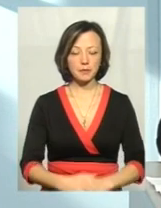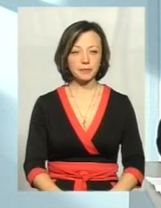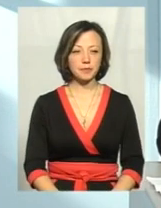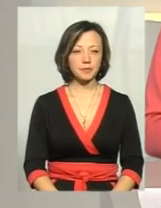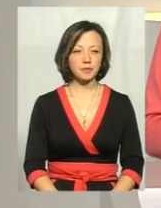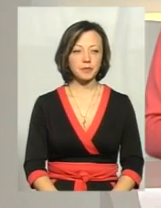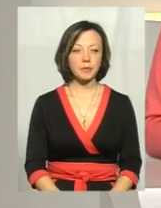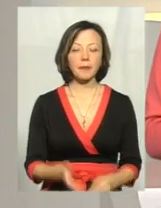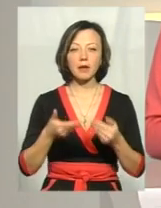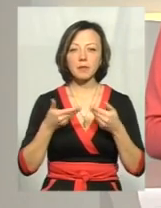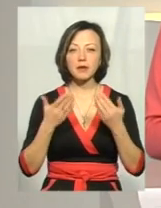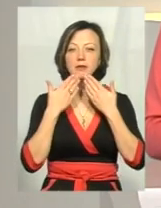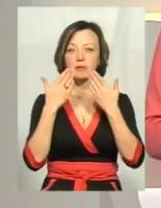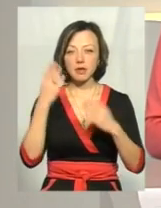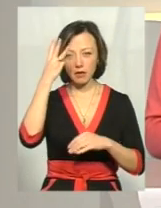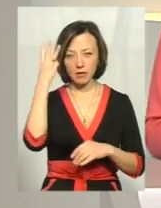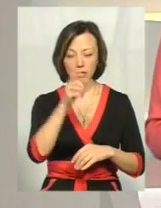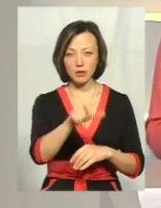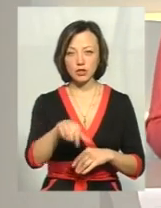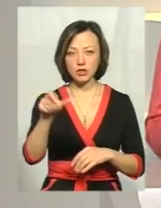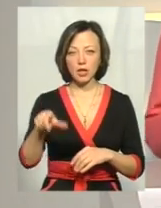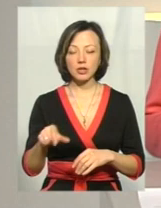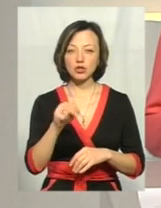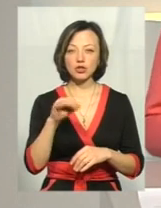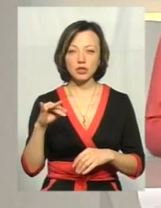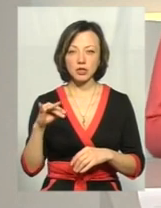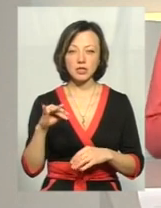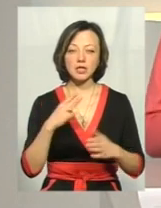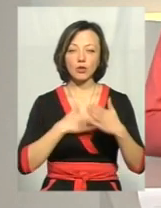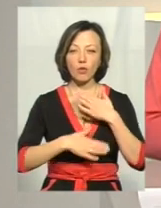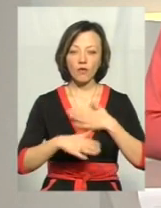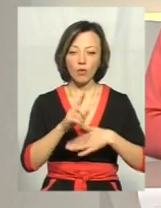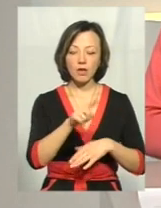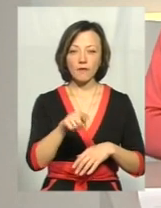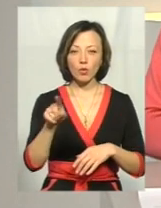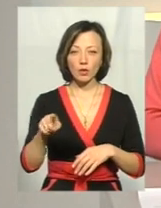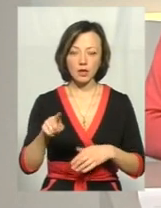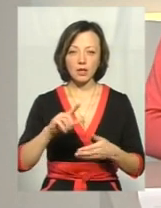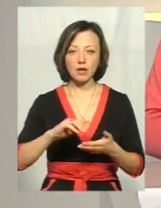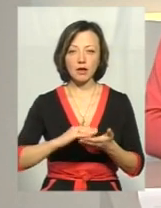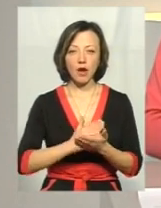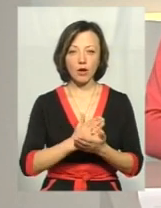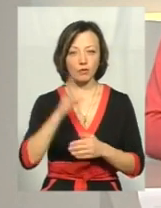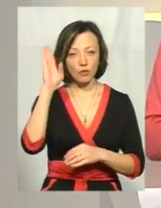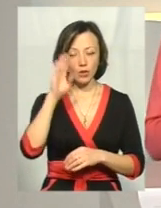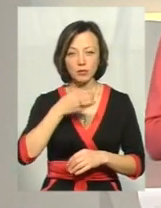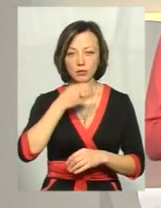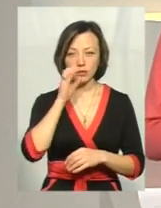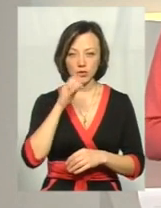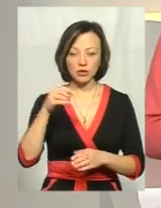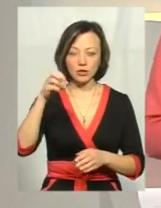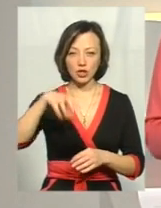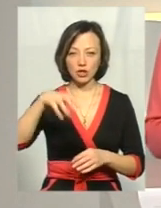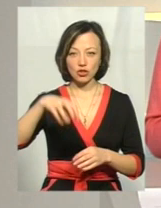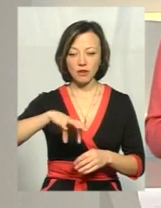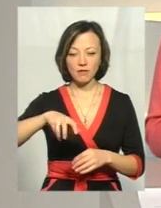пане Миколе. Ми також спитали в хмельничан, чи задоволені вони водою, яку споживають, яка тече